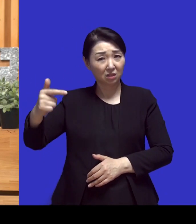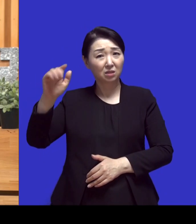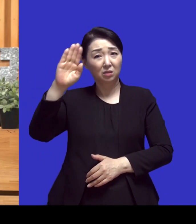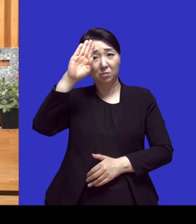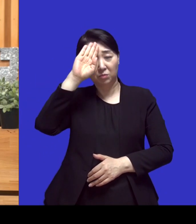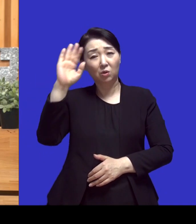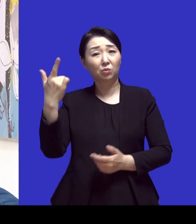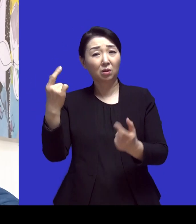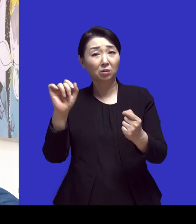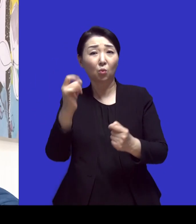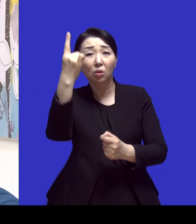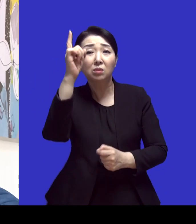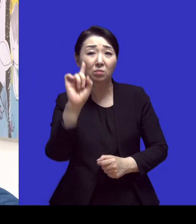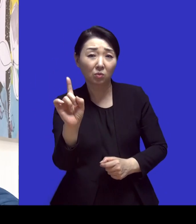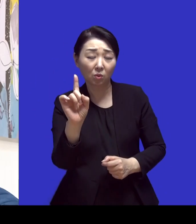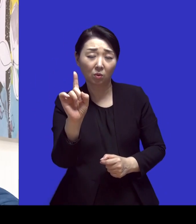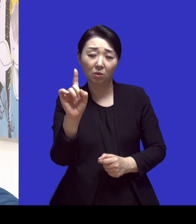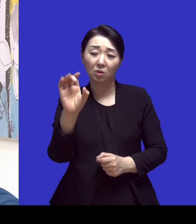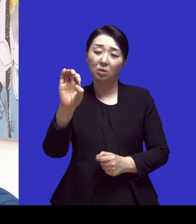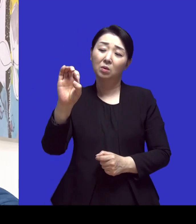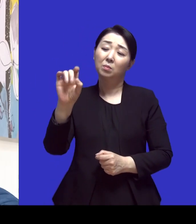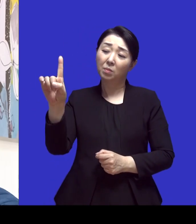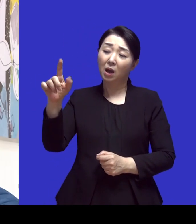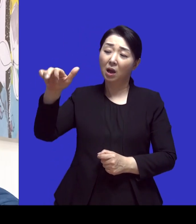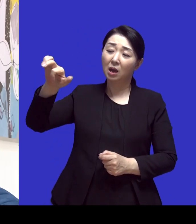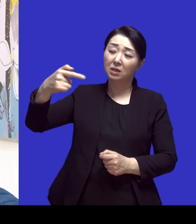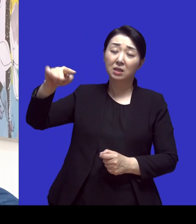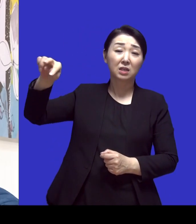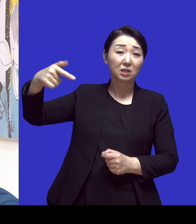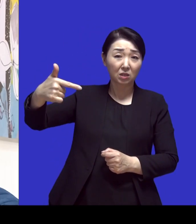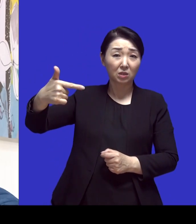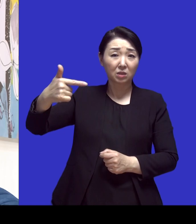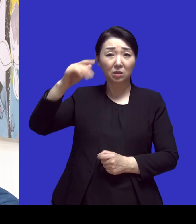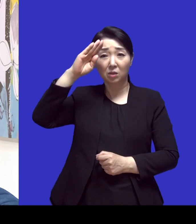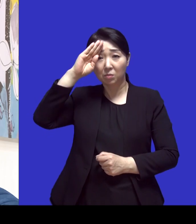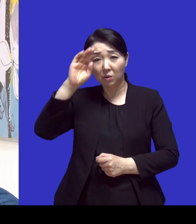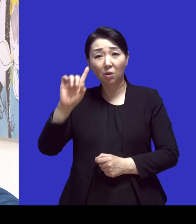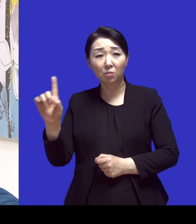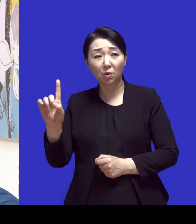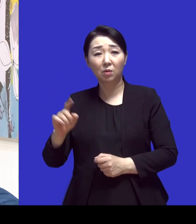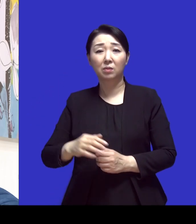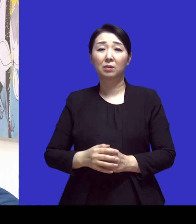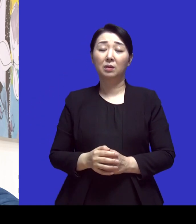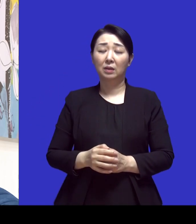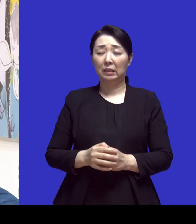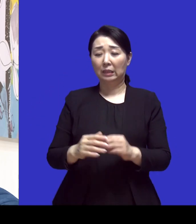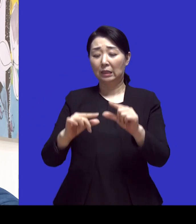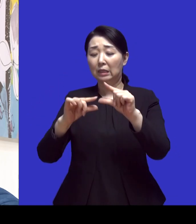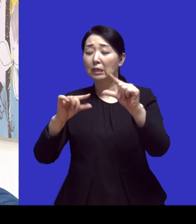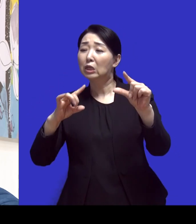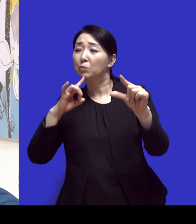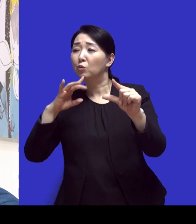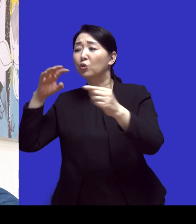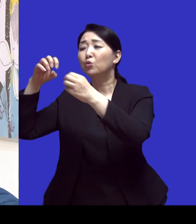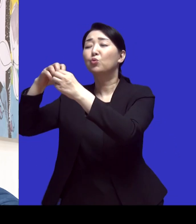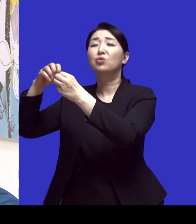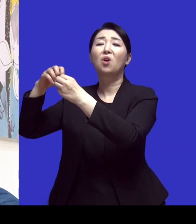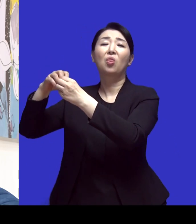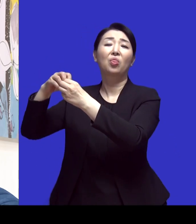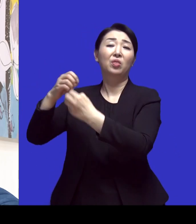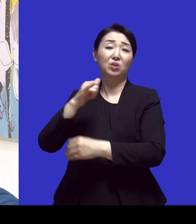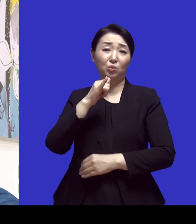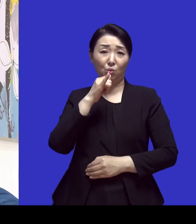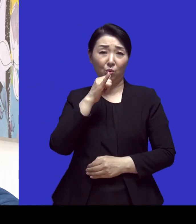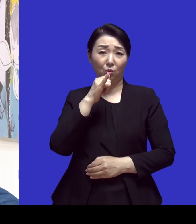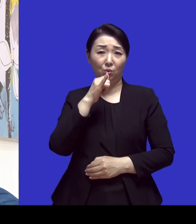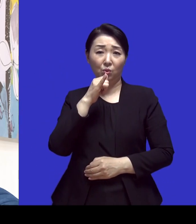따로 없는 건가요? 파킨슨병은 원인은 일부만 이제 유전적인 원인이 밝혀져 있고